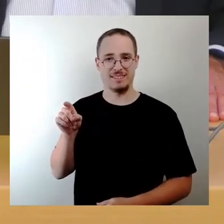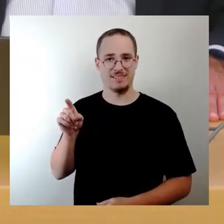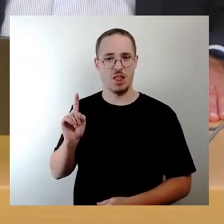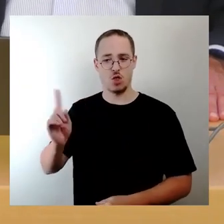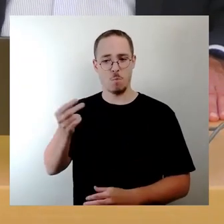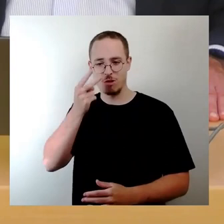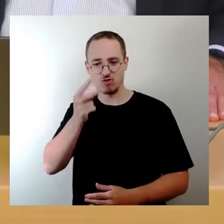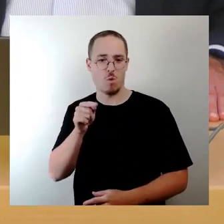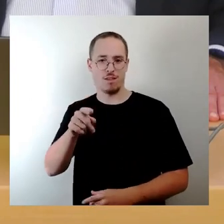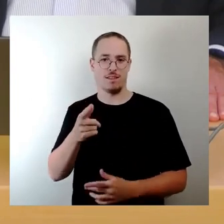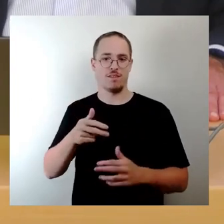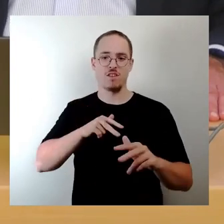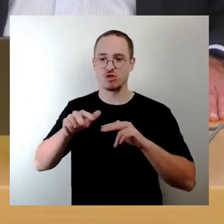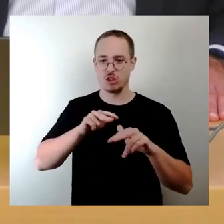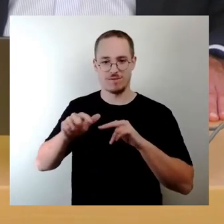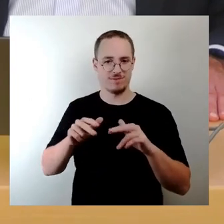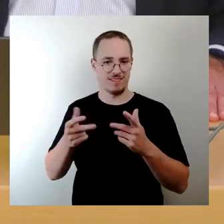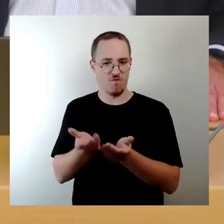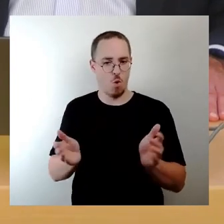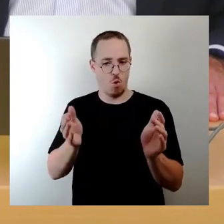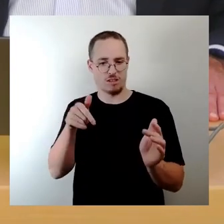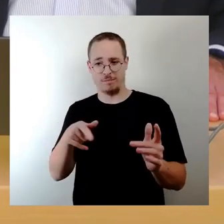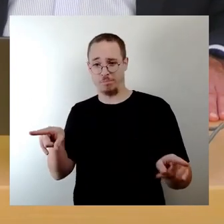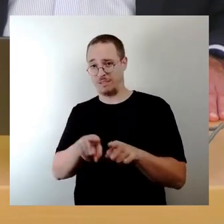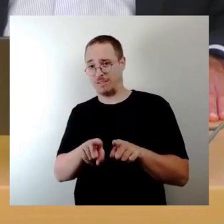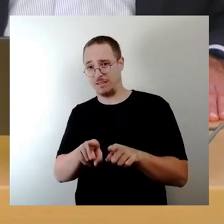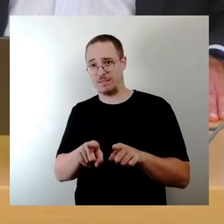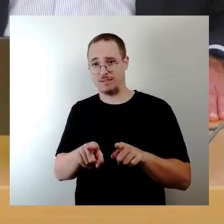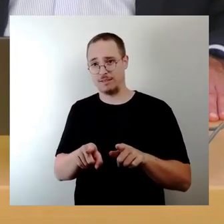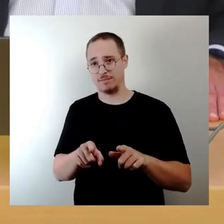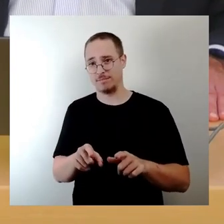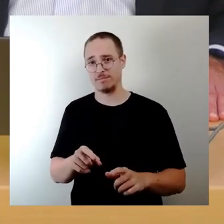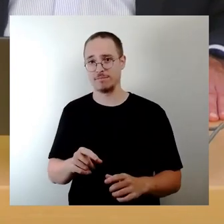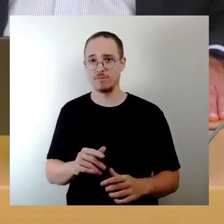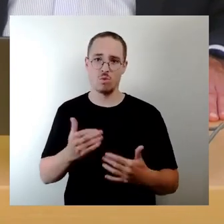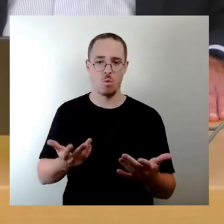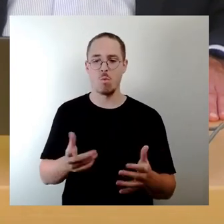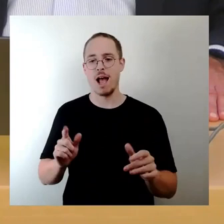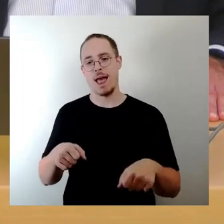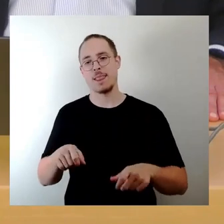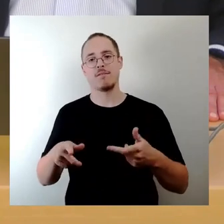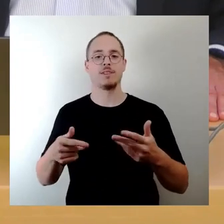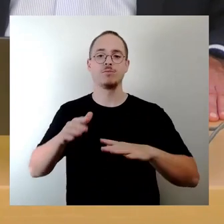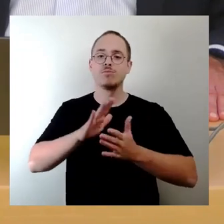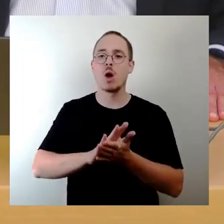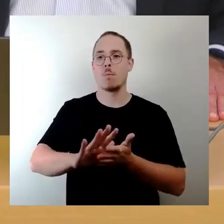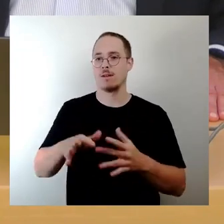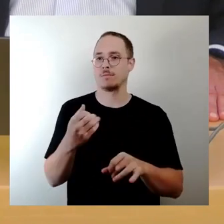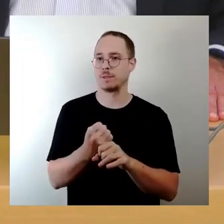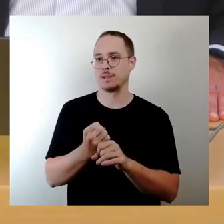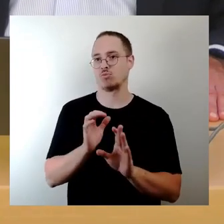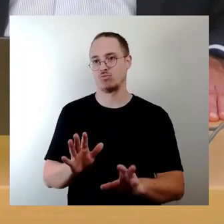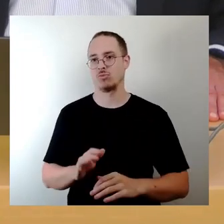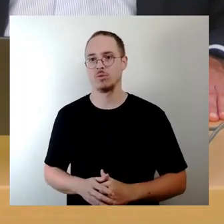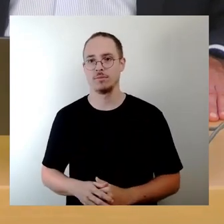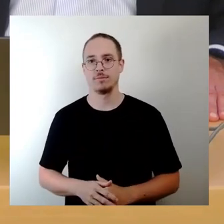Wirtschaftsförderungsorganisation ist. Das könnt ihr dann einbringen nochmal, dass wir das dann auch klarziehen können, aber damit auch jeder weiß dann, welchen federführenden